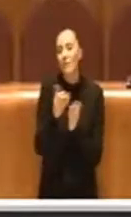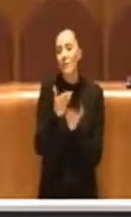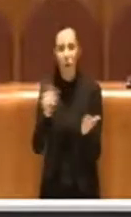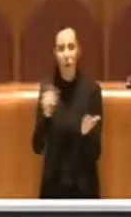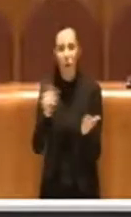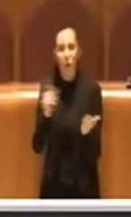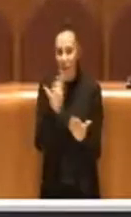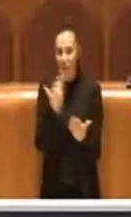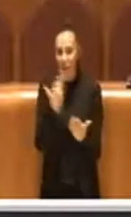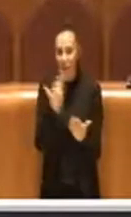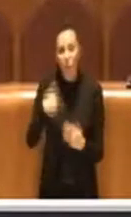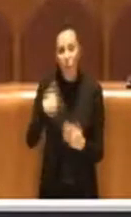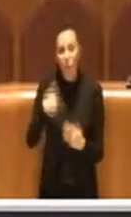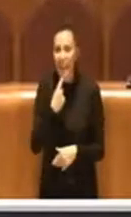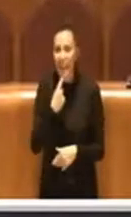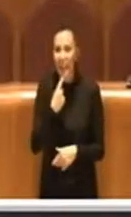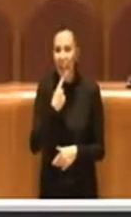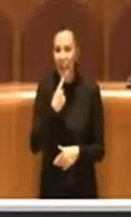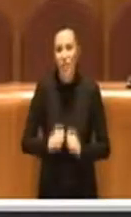cittadini che stanno all'ascolto,